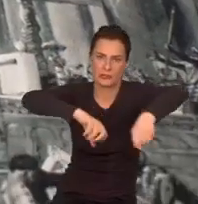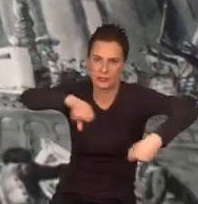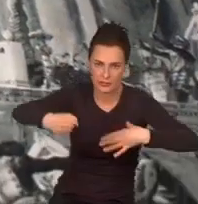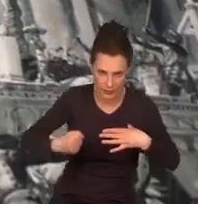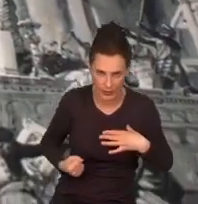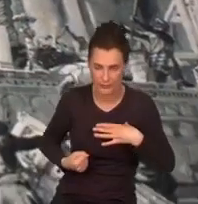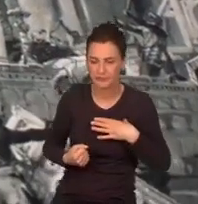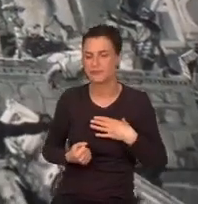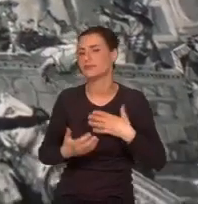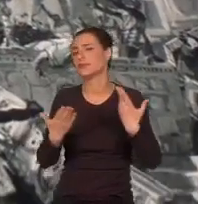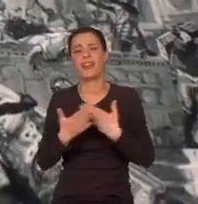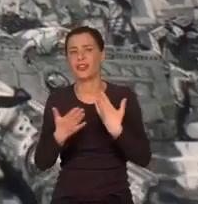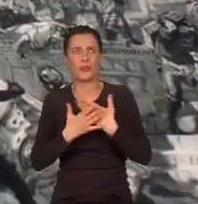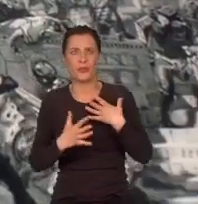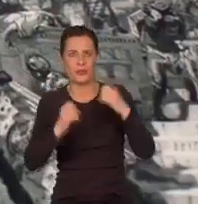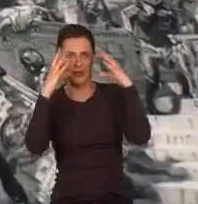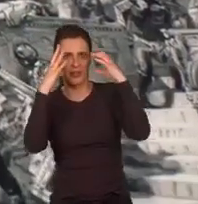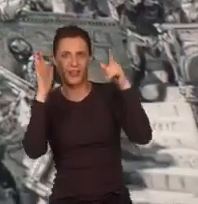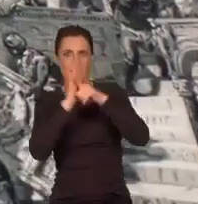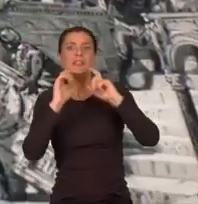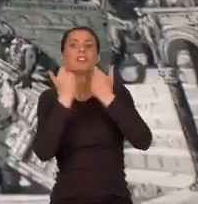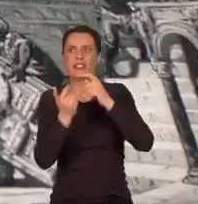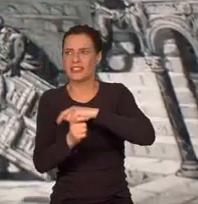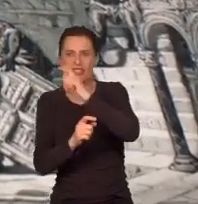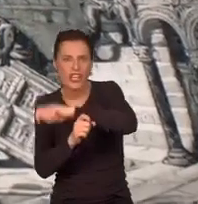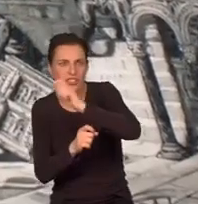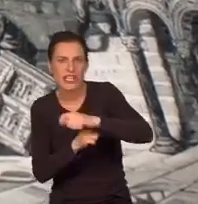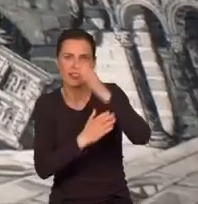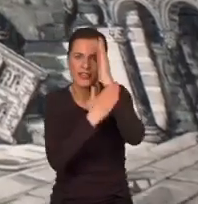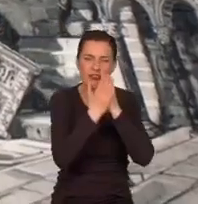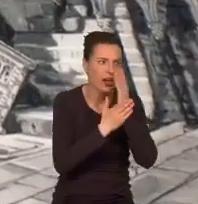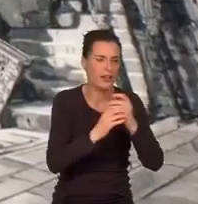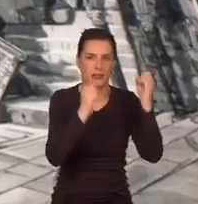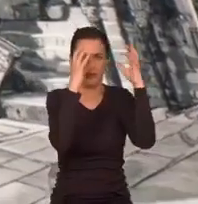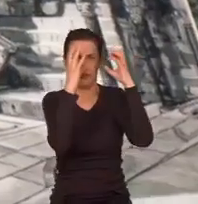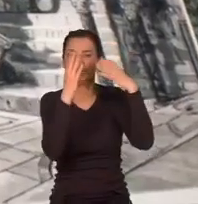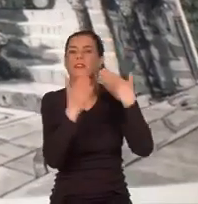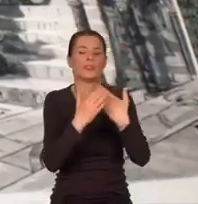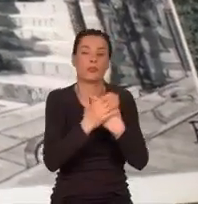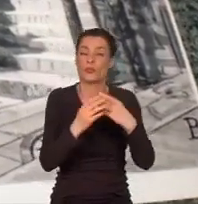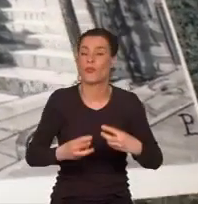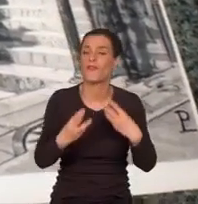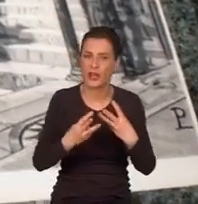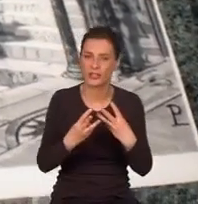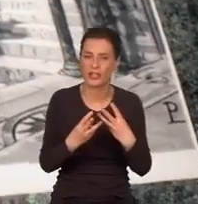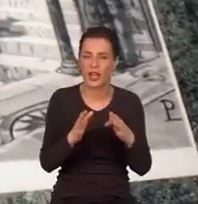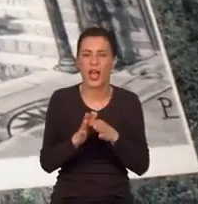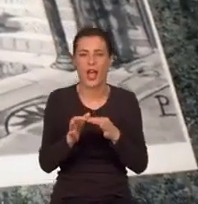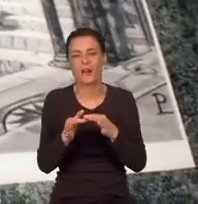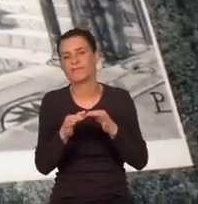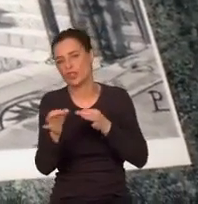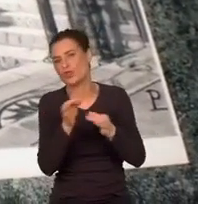To musiał być straszny wstrząs dla zachodnich chrześcijan. Był to bardzo ważny moment w historii